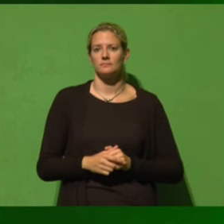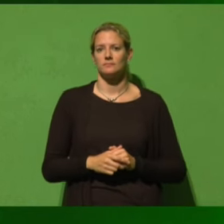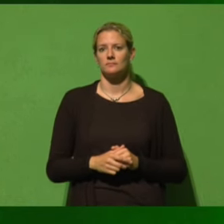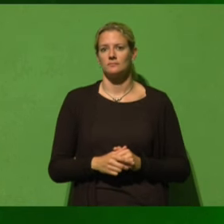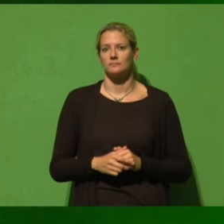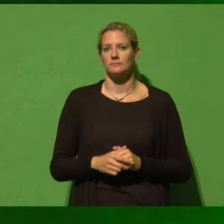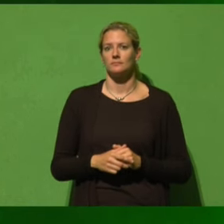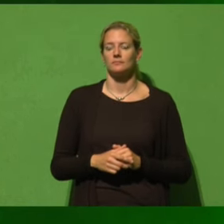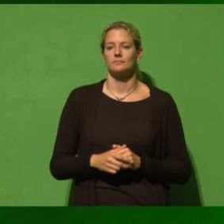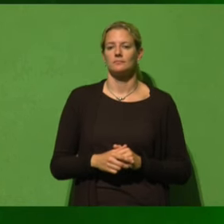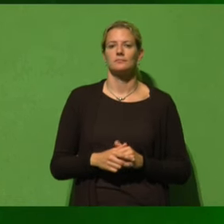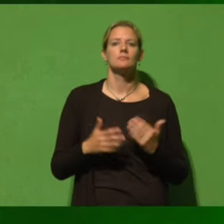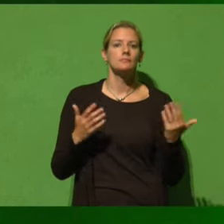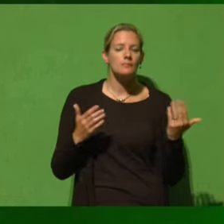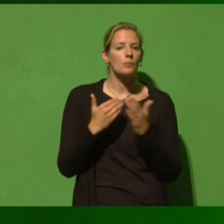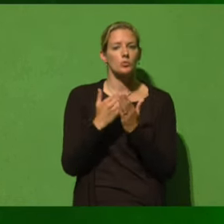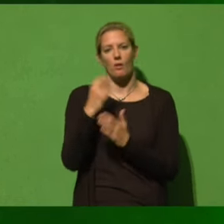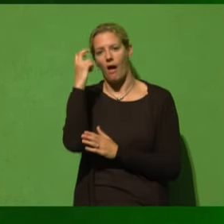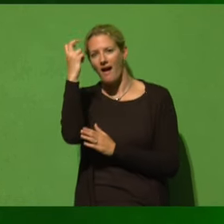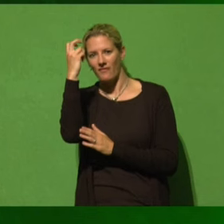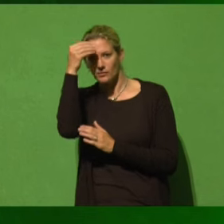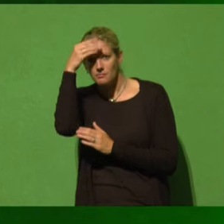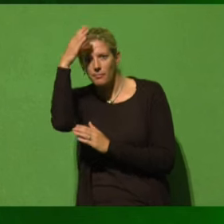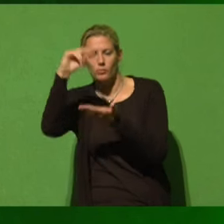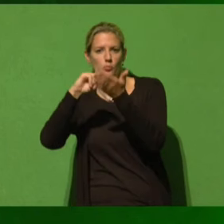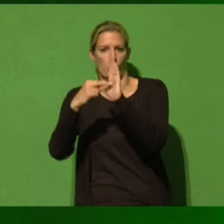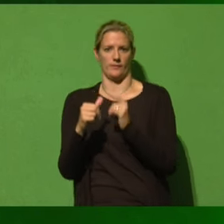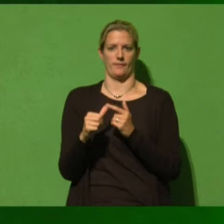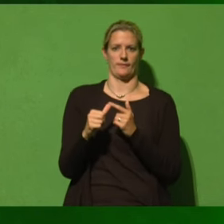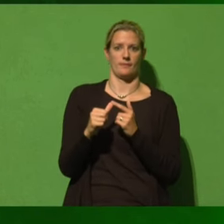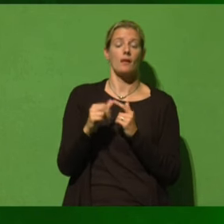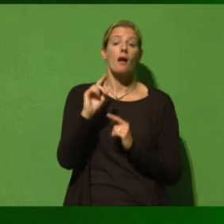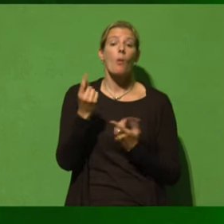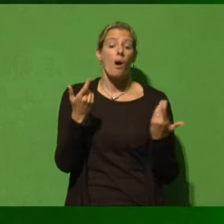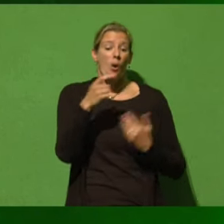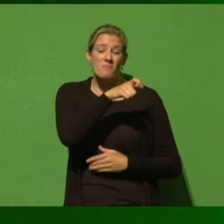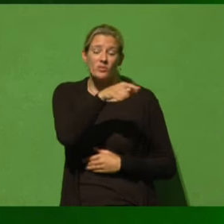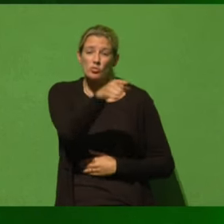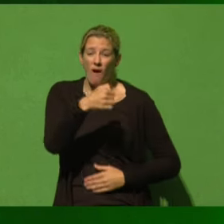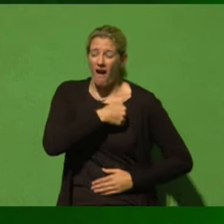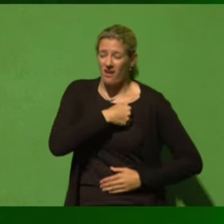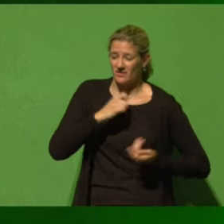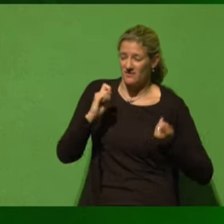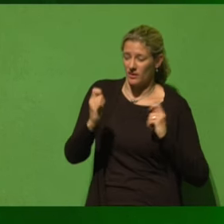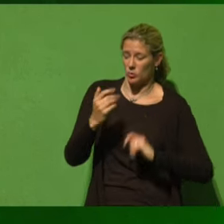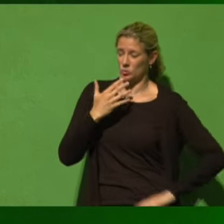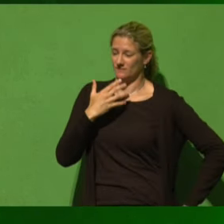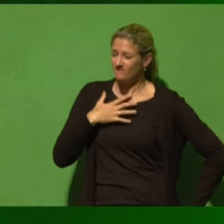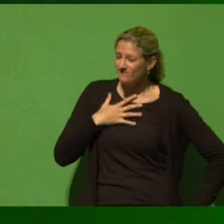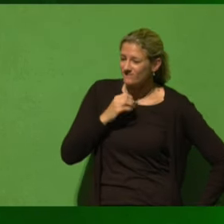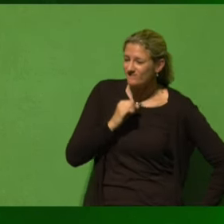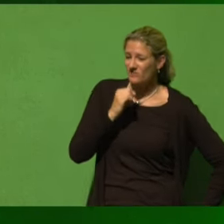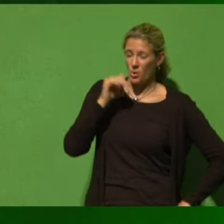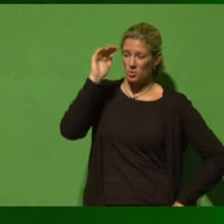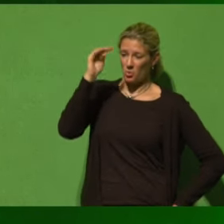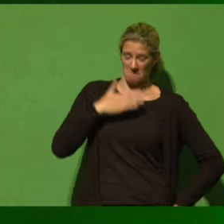Erstmal eine gute Erwachsenenbildungspolitik, aber auch um den Menschen Ängste vor der Veränderung und insbesondere Ängste für die